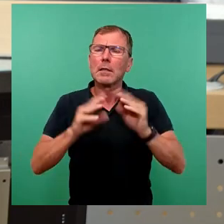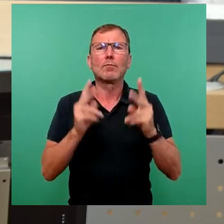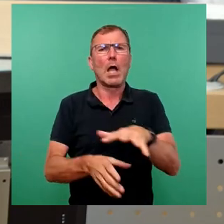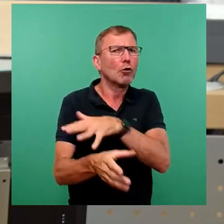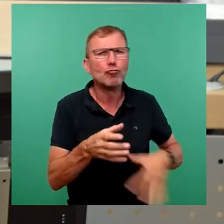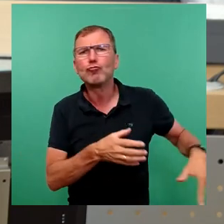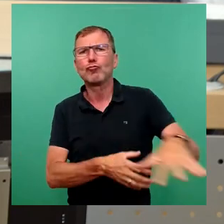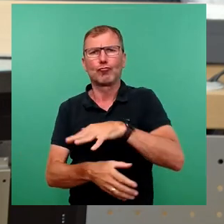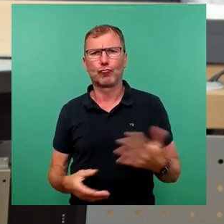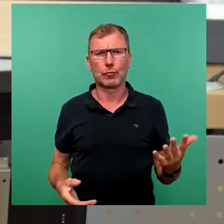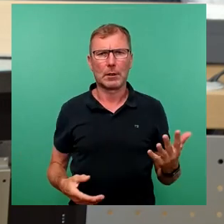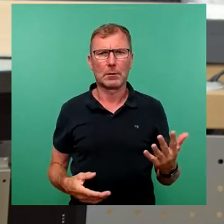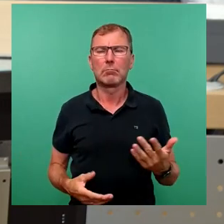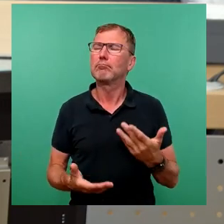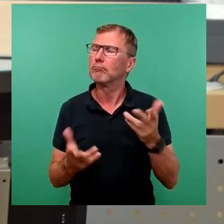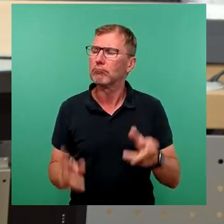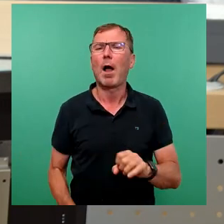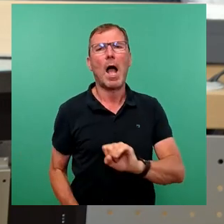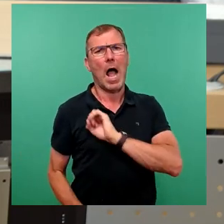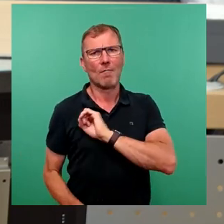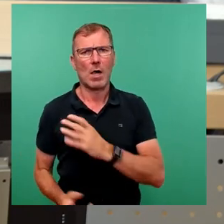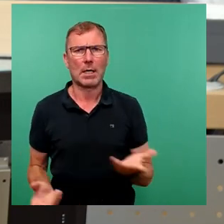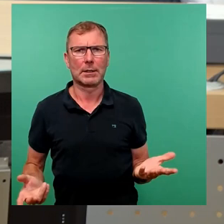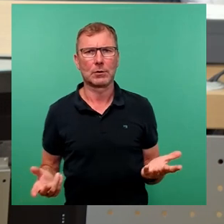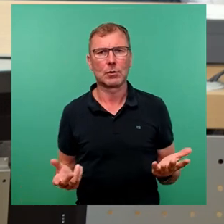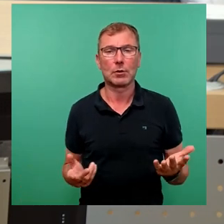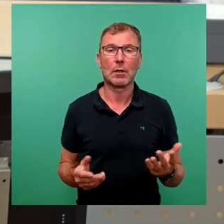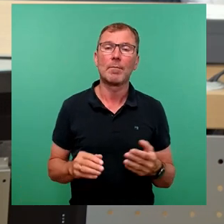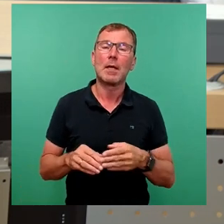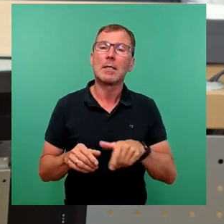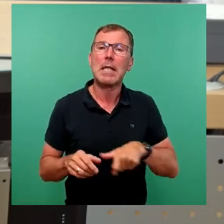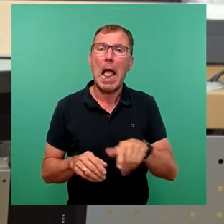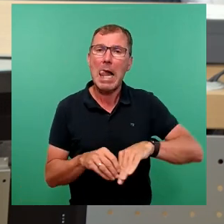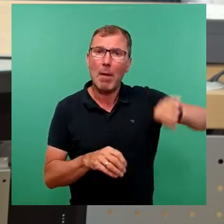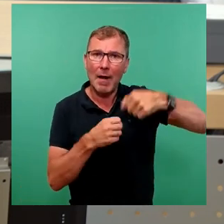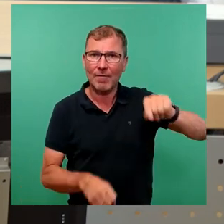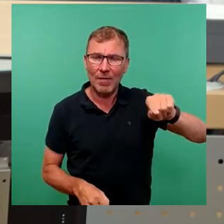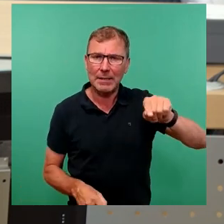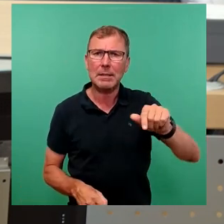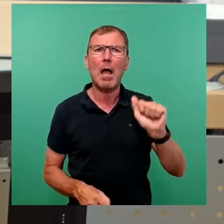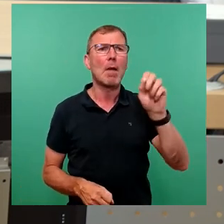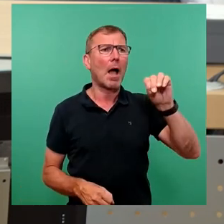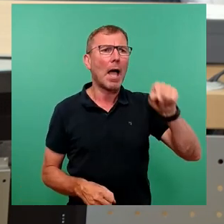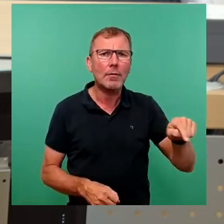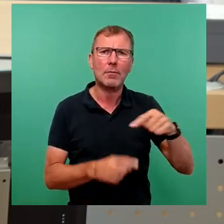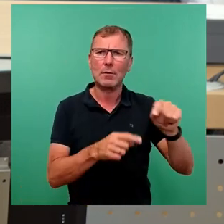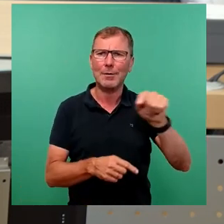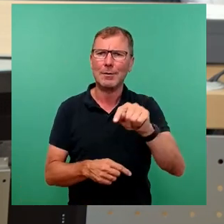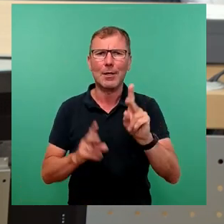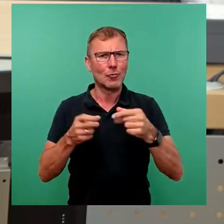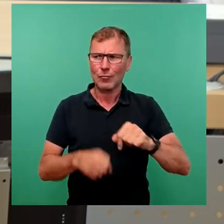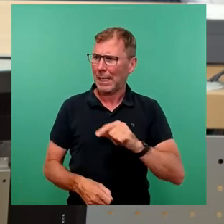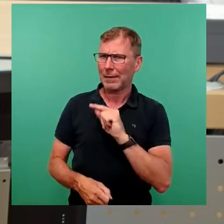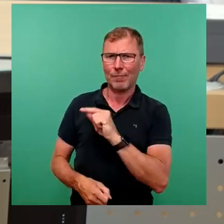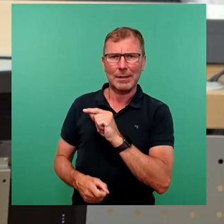und sehr erfolgreich ist. Die Versuche vom Elphangfest, der BRN und Co., dieses Stadtfest an